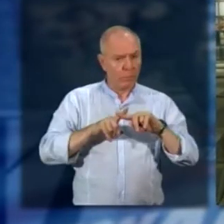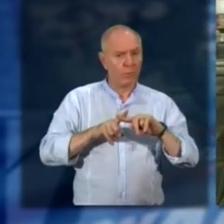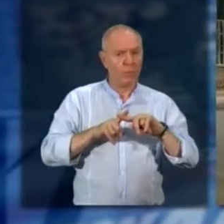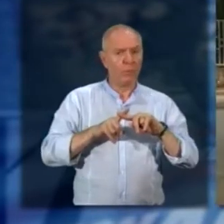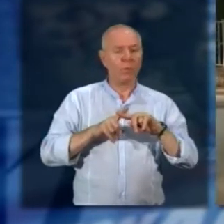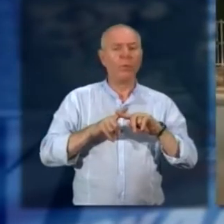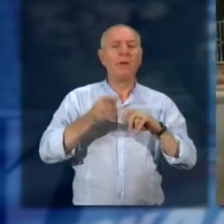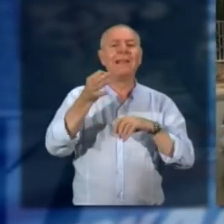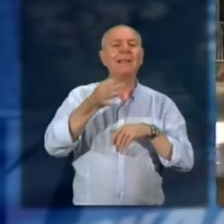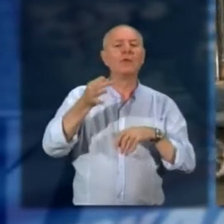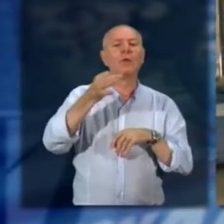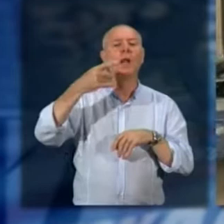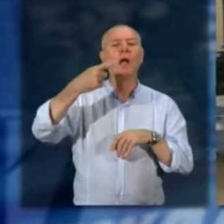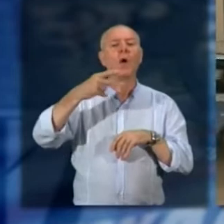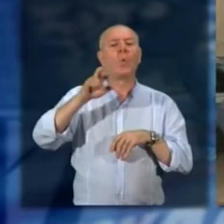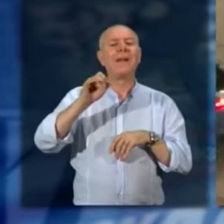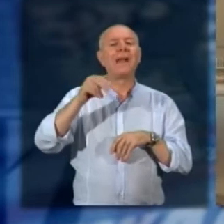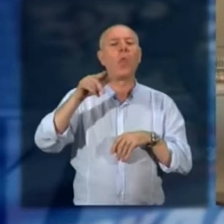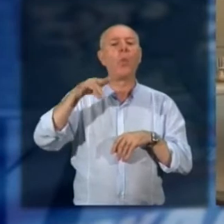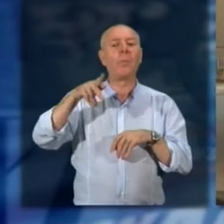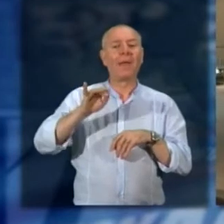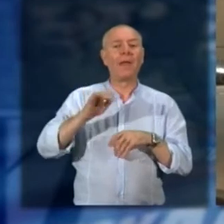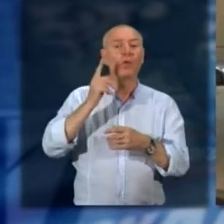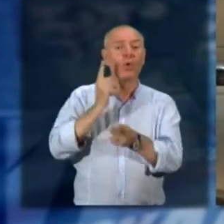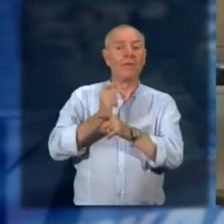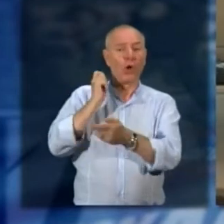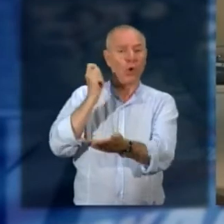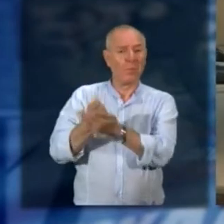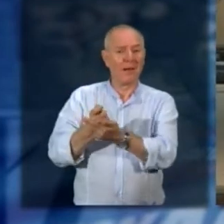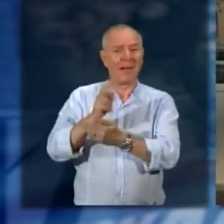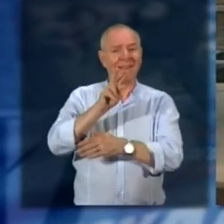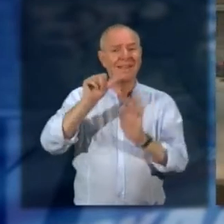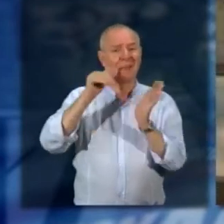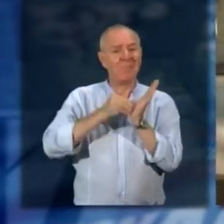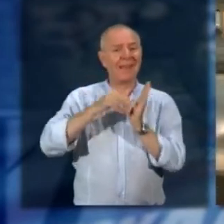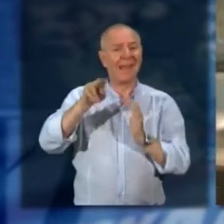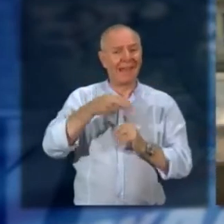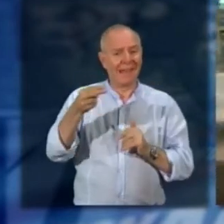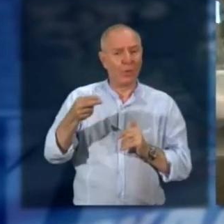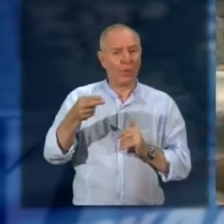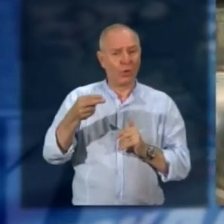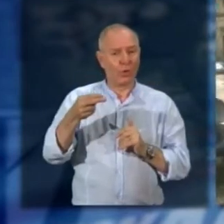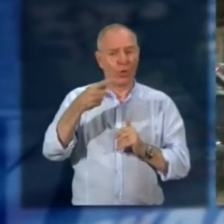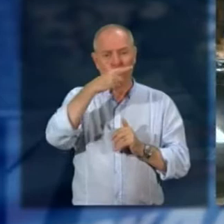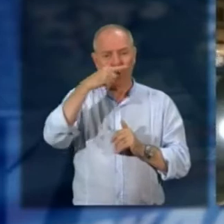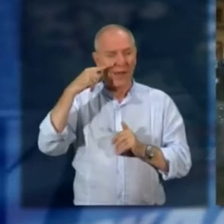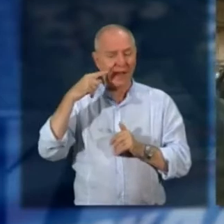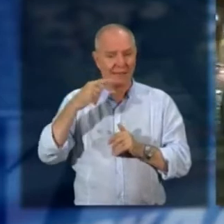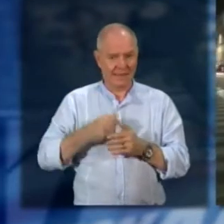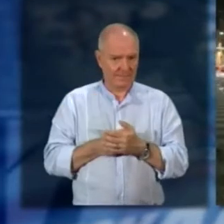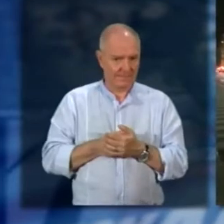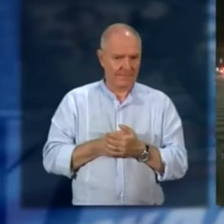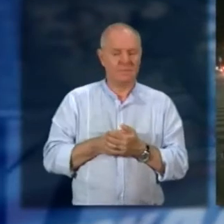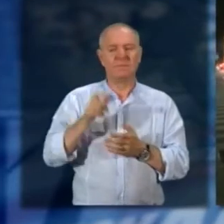'isola di Guadalupe, cioè l'acquisto di cocaina per 26 mila euro che lascia pensare ad un giro di più ampio respiro. Alcuni